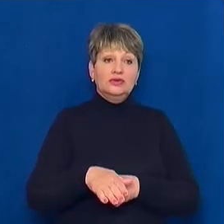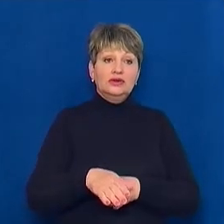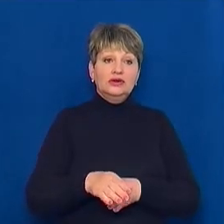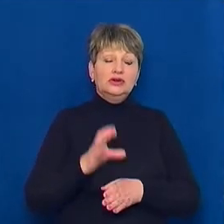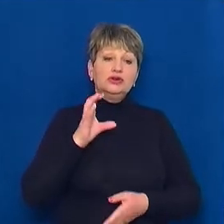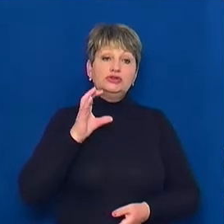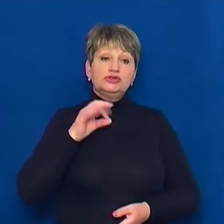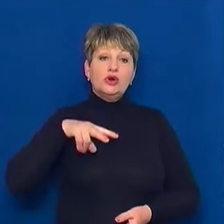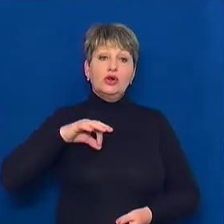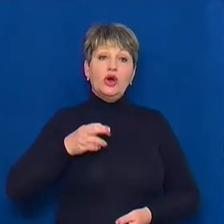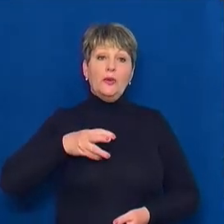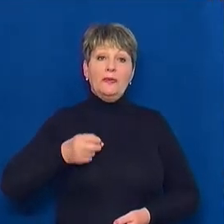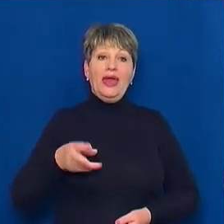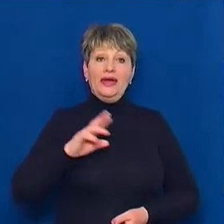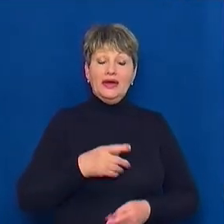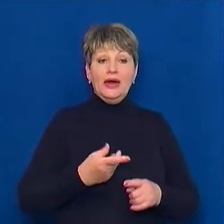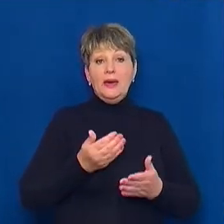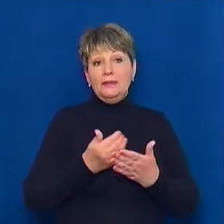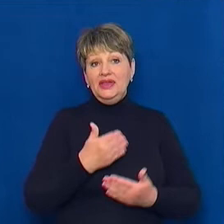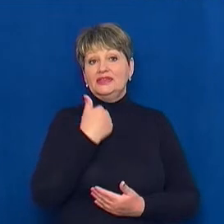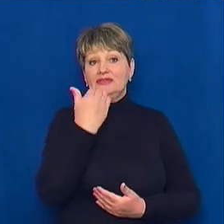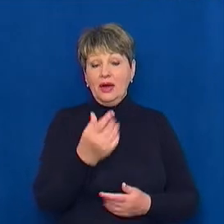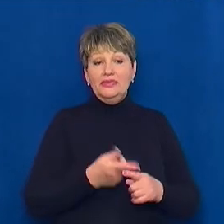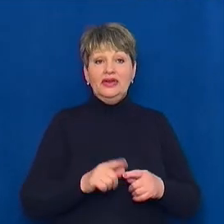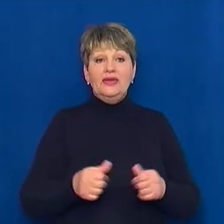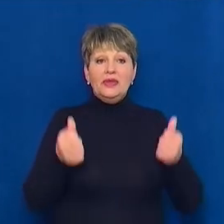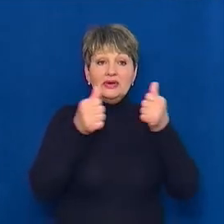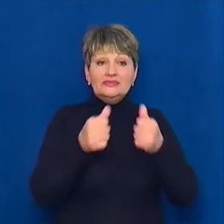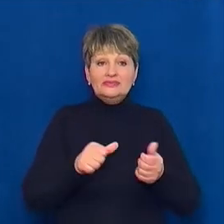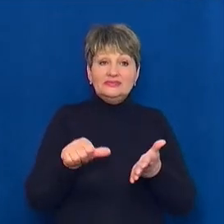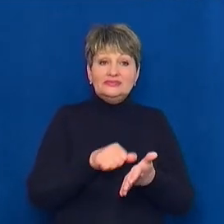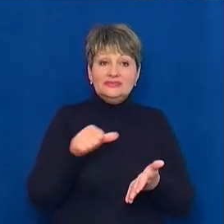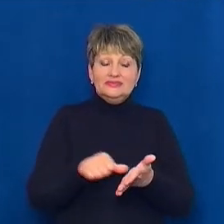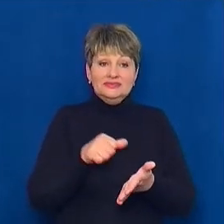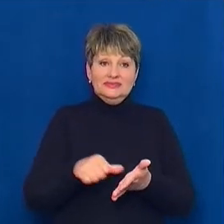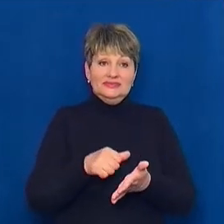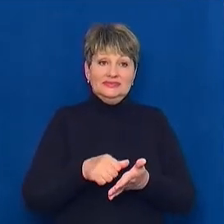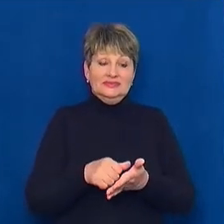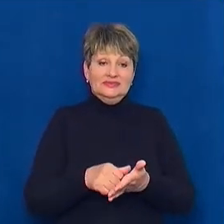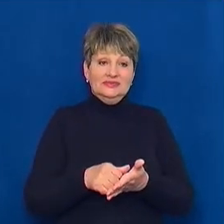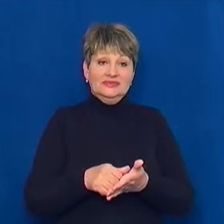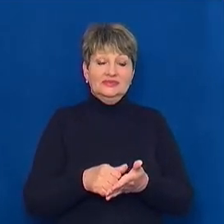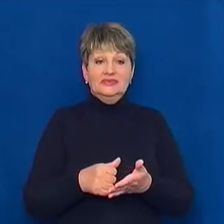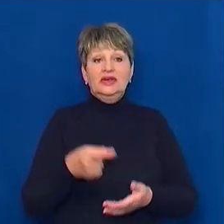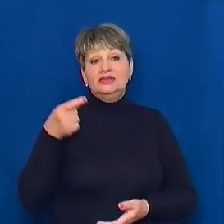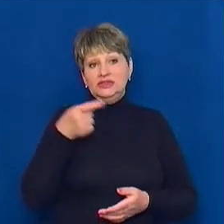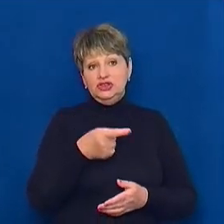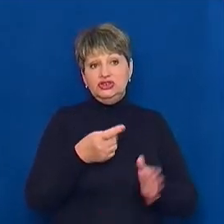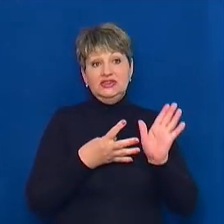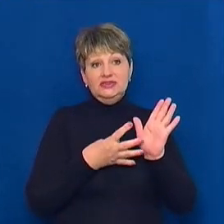Перед вами її скульптурний портрет. Він виконаний Василем Яричем, заслуженим діячим мистецтв України у 1989